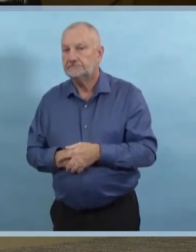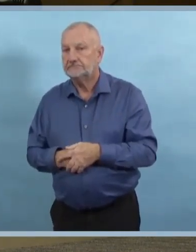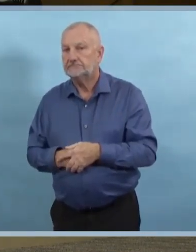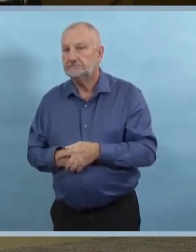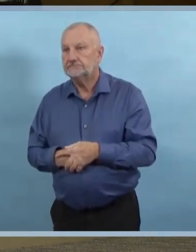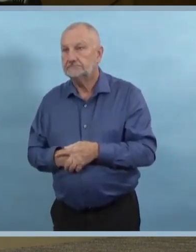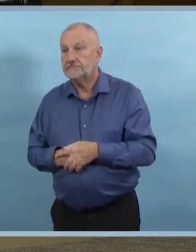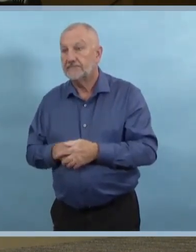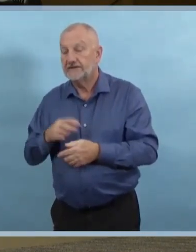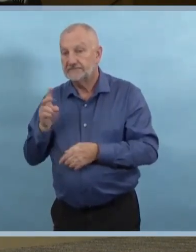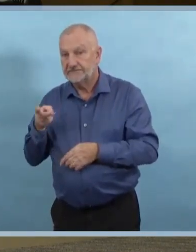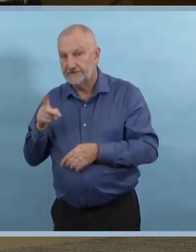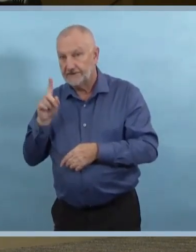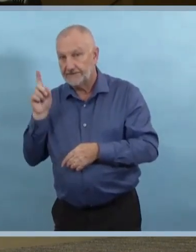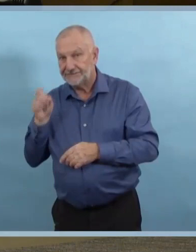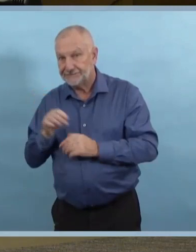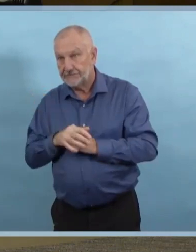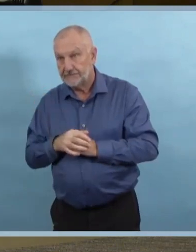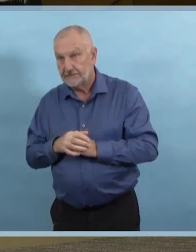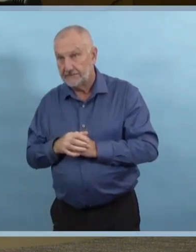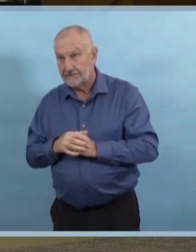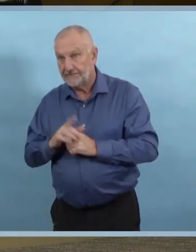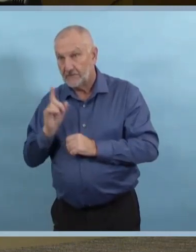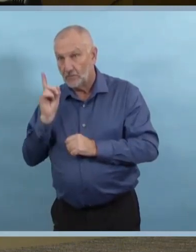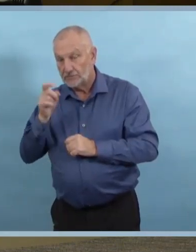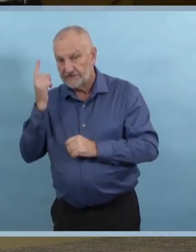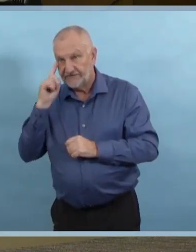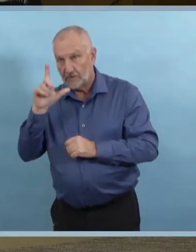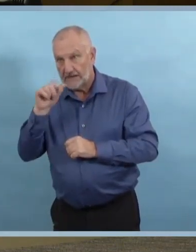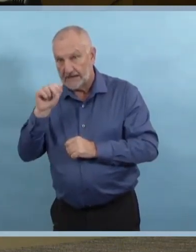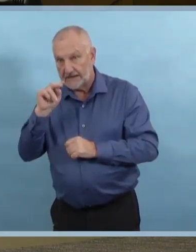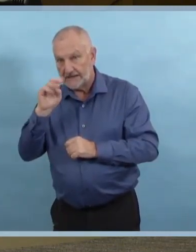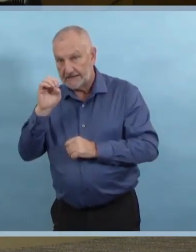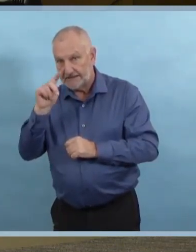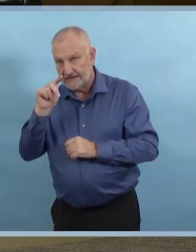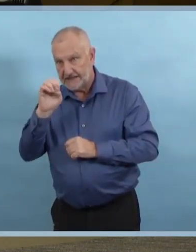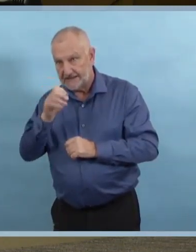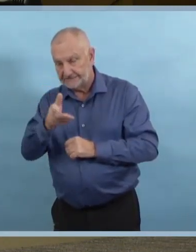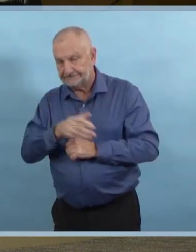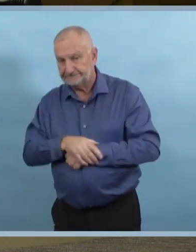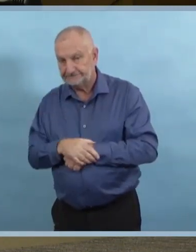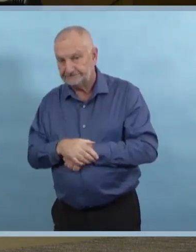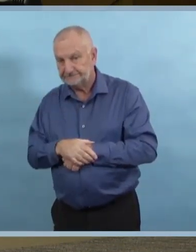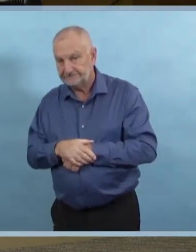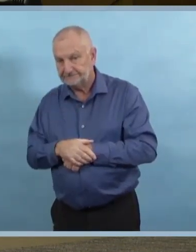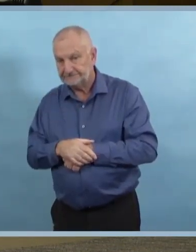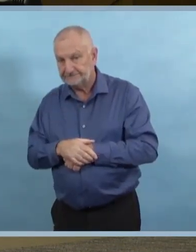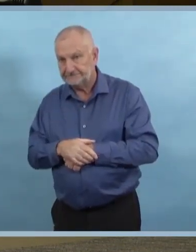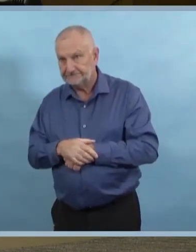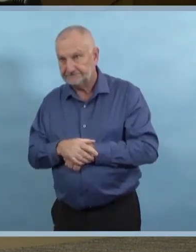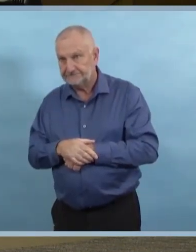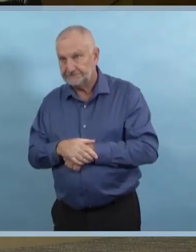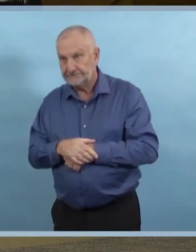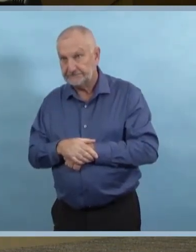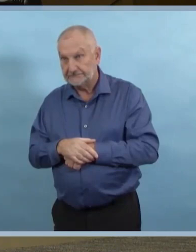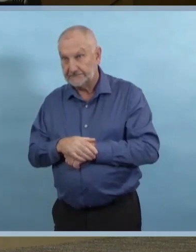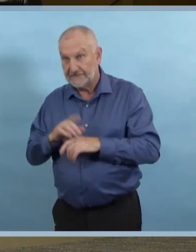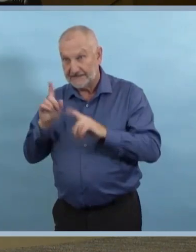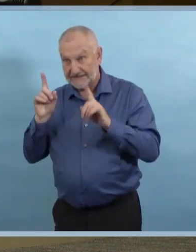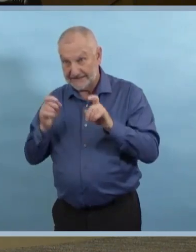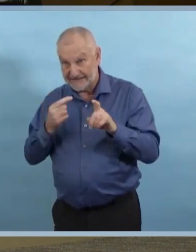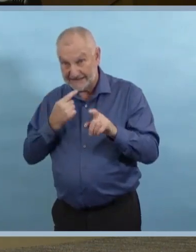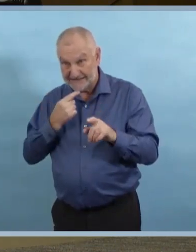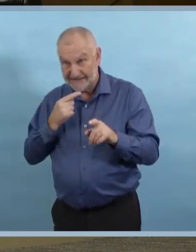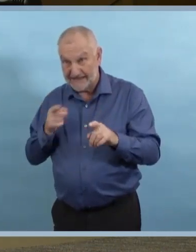Sur le dépistage et le temps d'obtention de traitement, vous disiez que c'était entre 29 et 41 heures, mais ça ne comprend pas le temps de